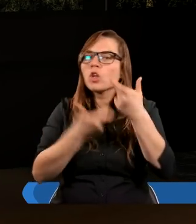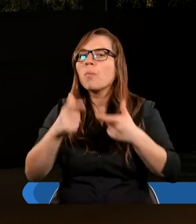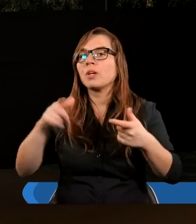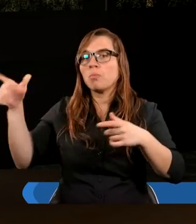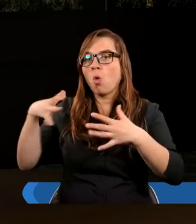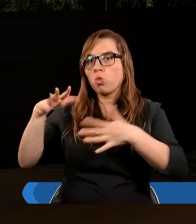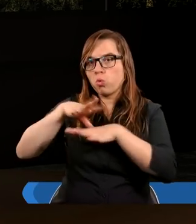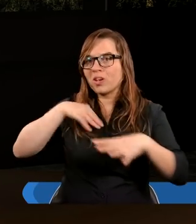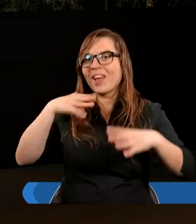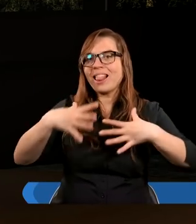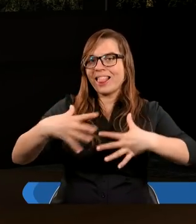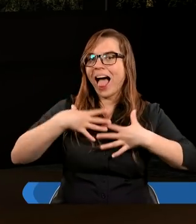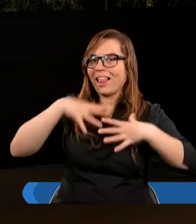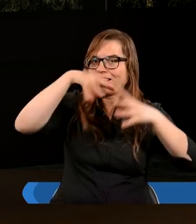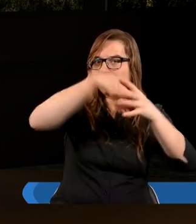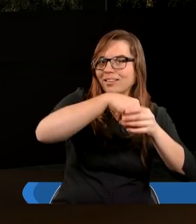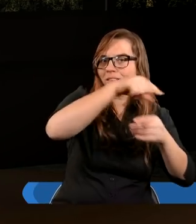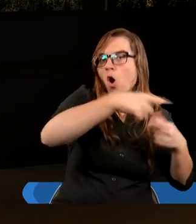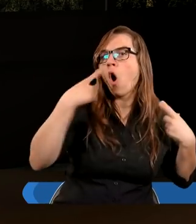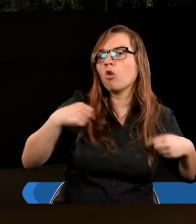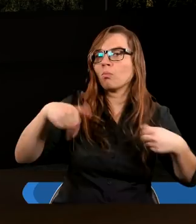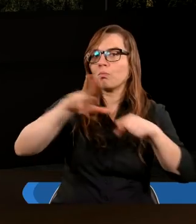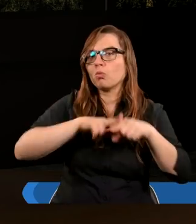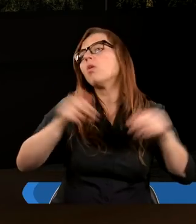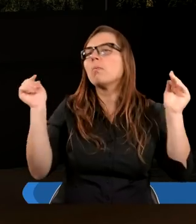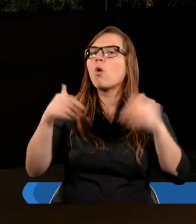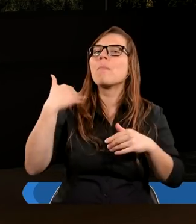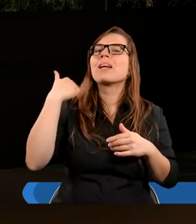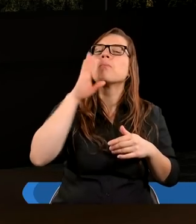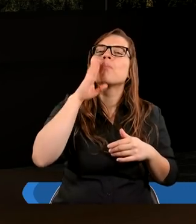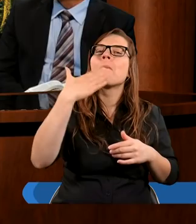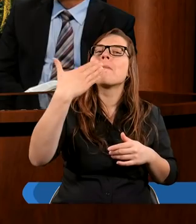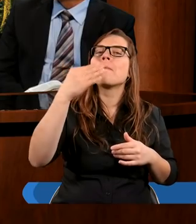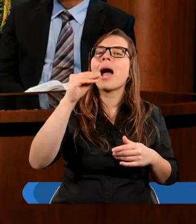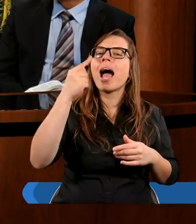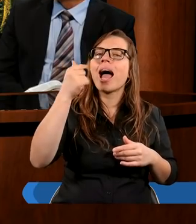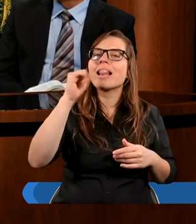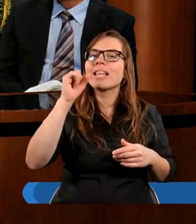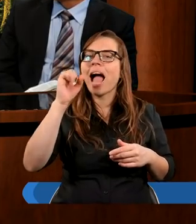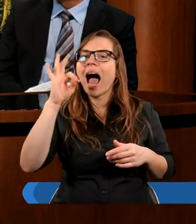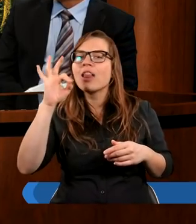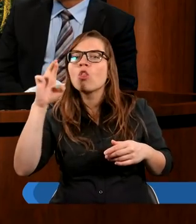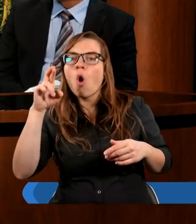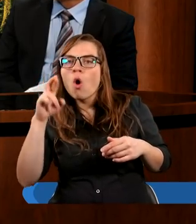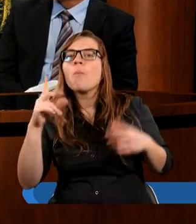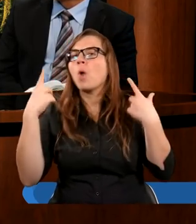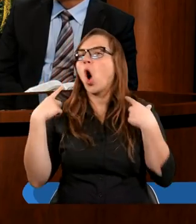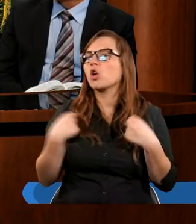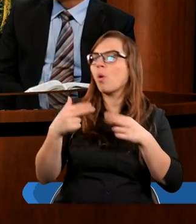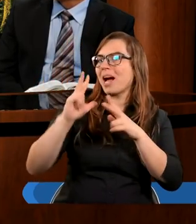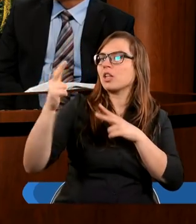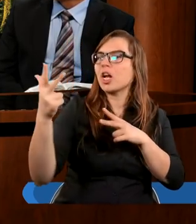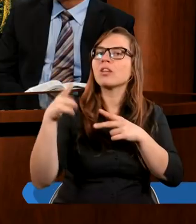natchnie tą osobę do tego, żeby to ona jakby ten konflikt rozwiązała. Natomiast no tak sami z siebie, no to